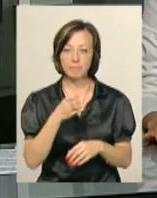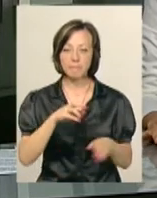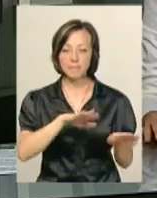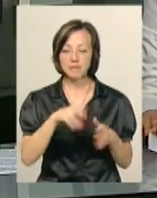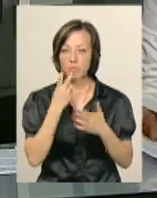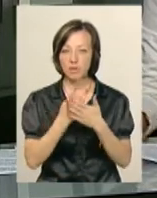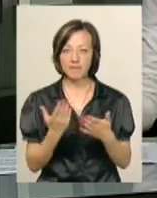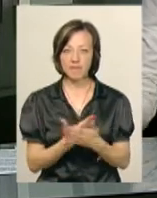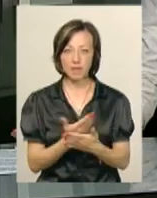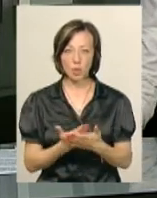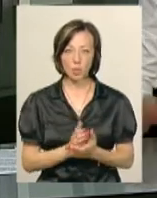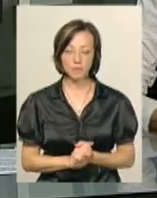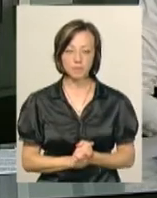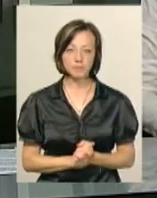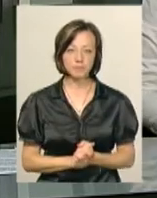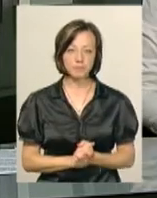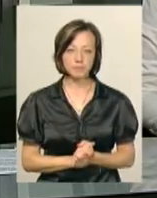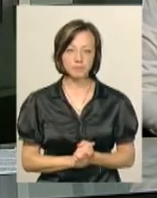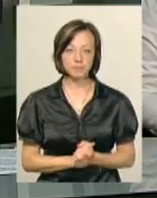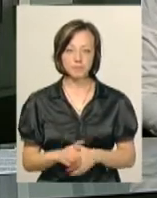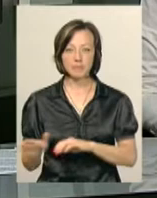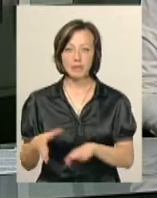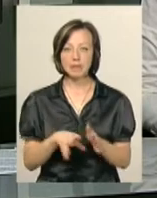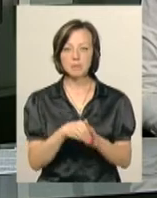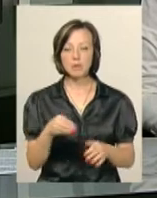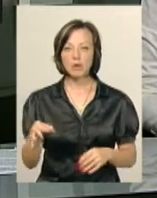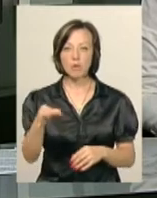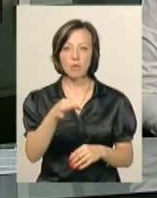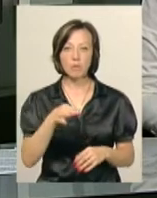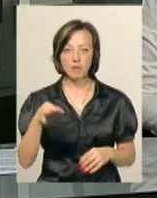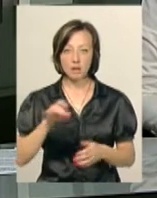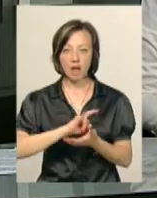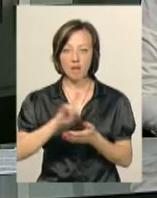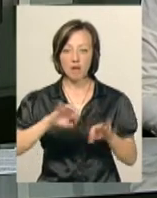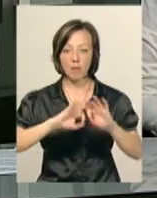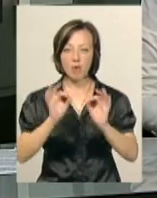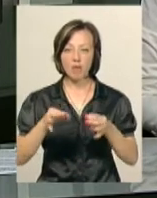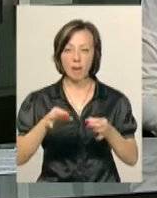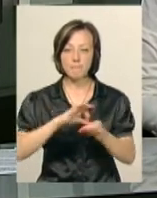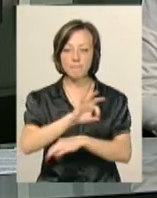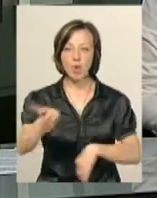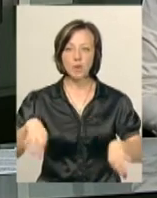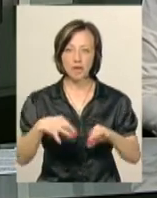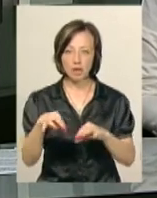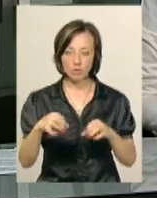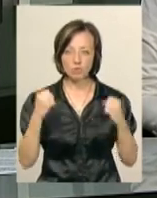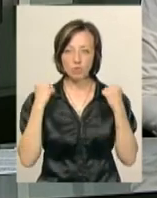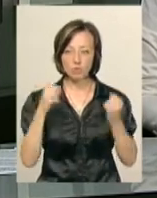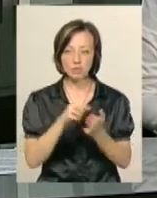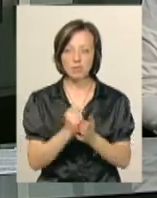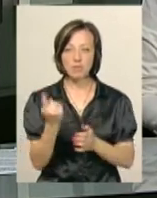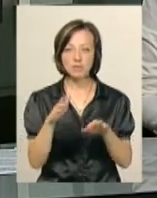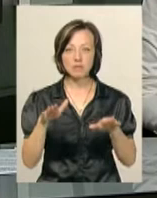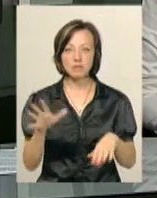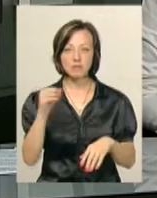перегляду відео. Збірна області з авіамодельного спорту посіла перше місце з кордових моделей у всеукраїнських